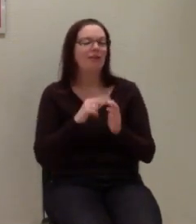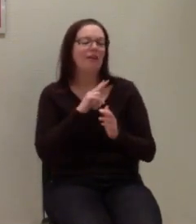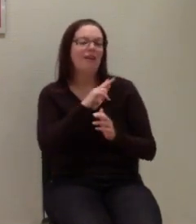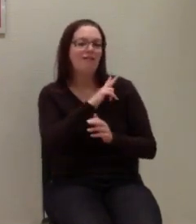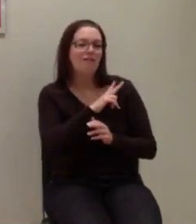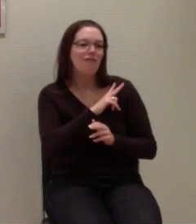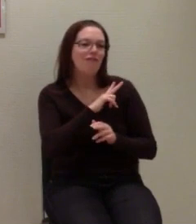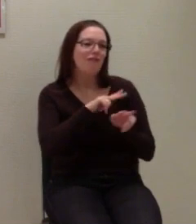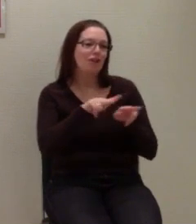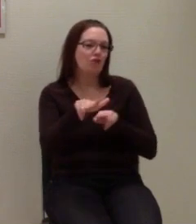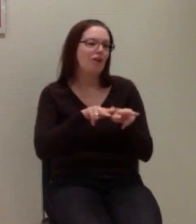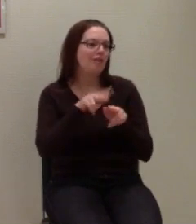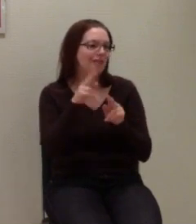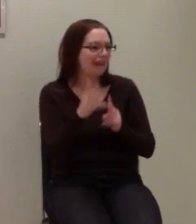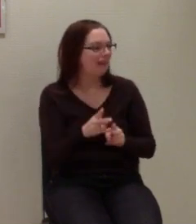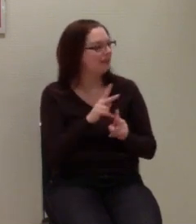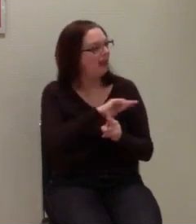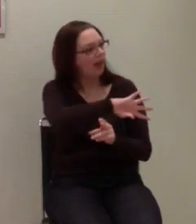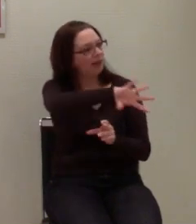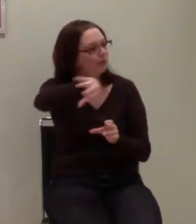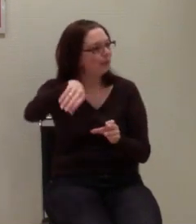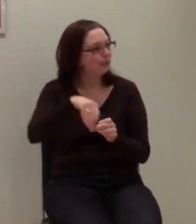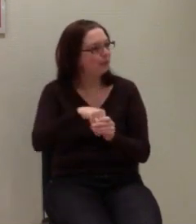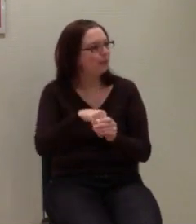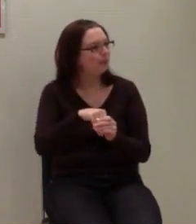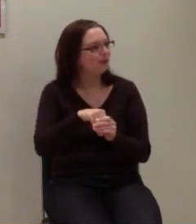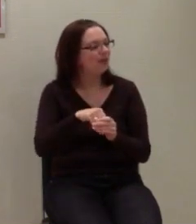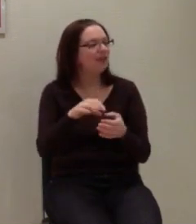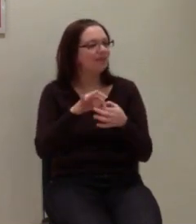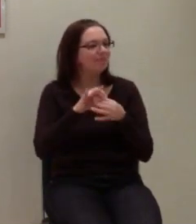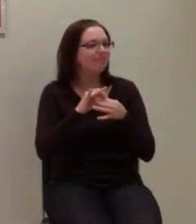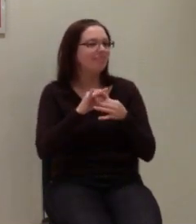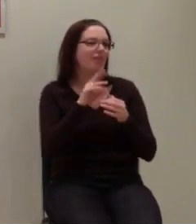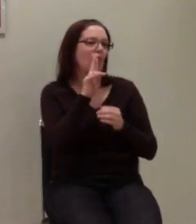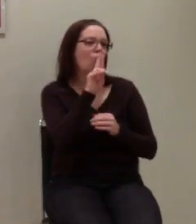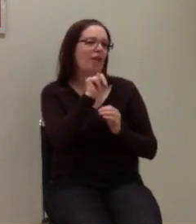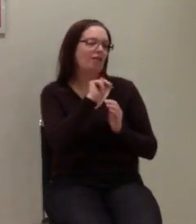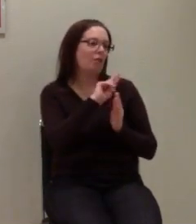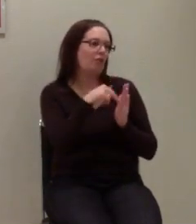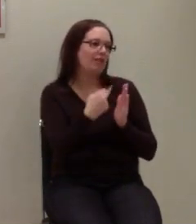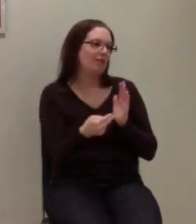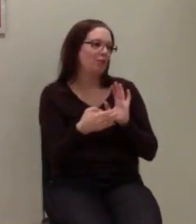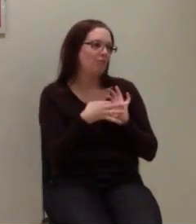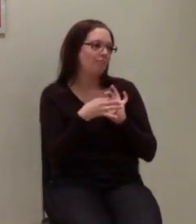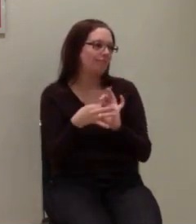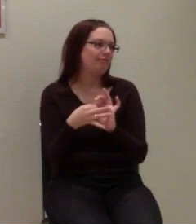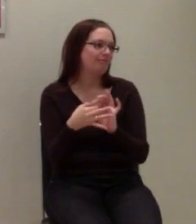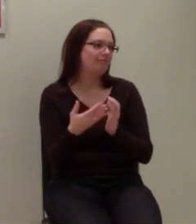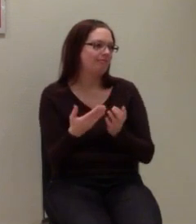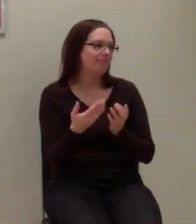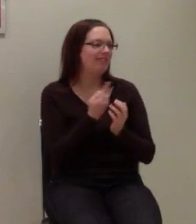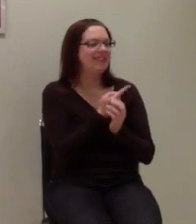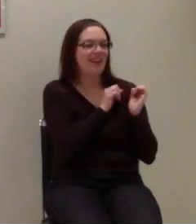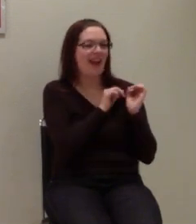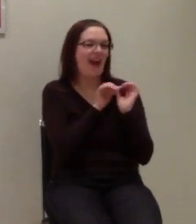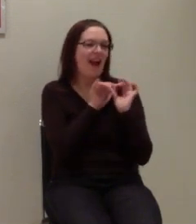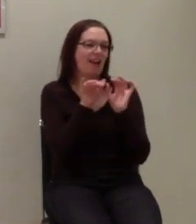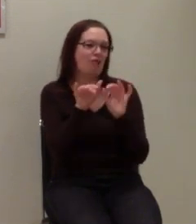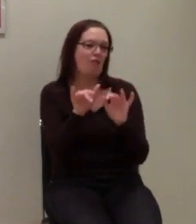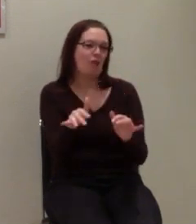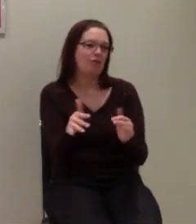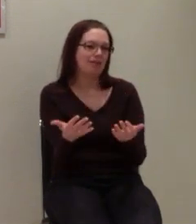überall greift diese UN-Behindertenrechtskonvention wie soll ich sagen, nicht ein, miteinander